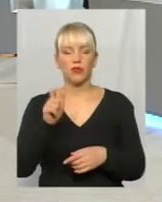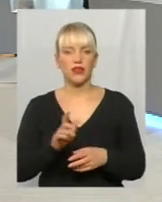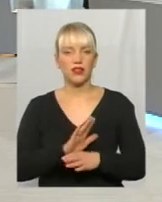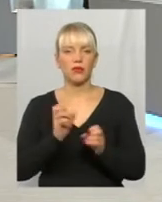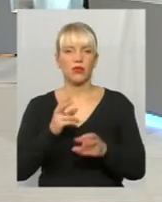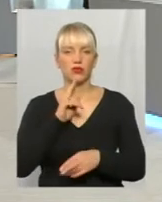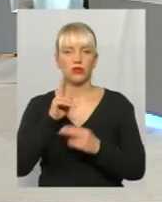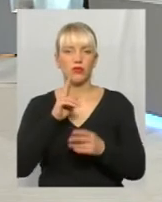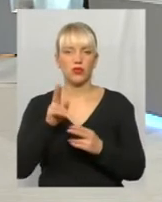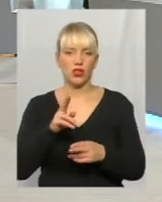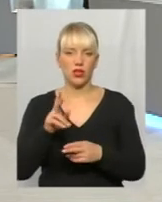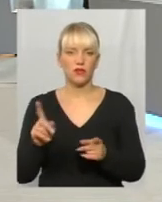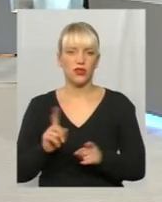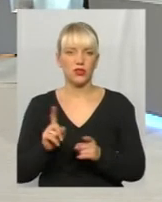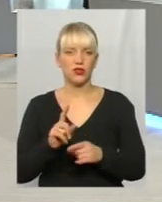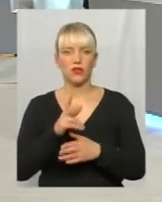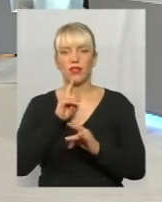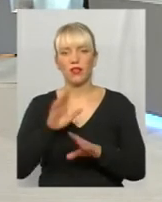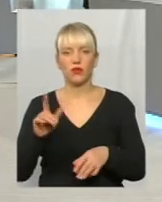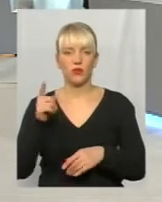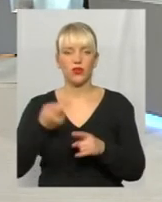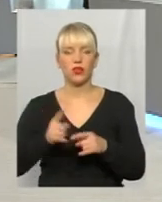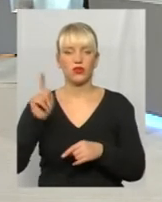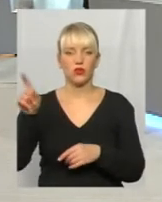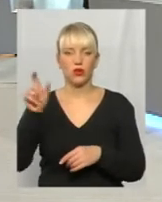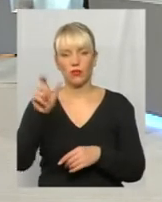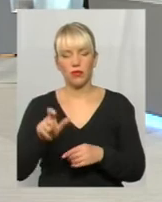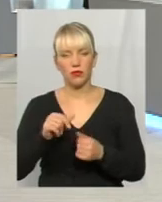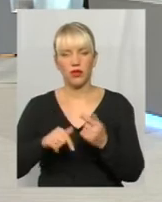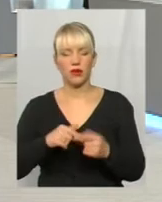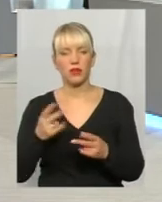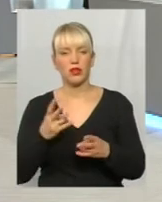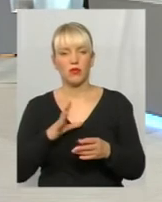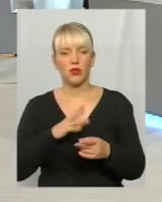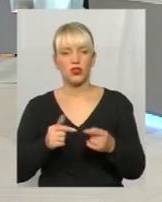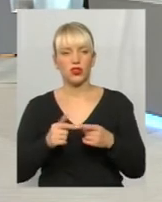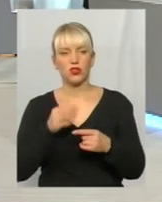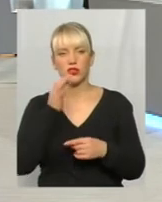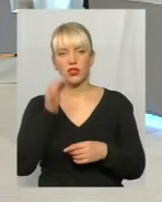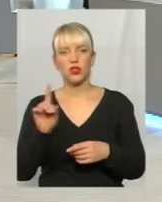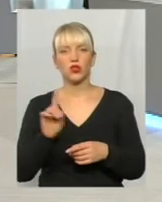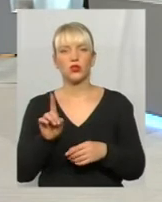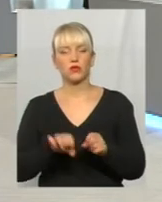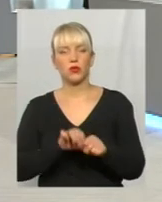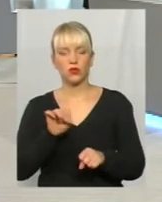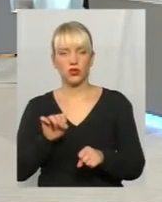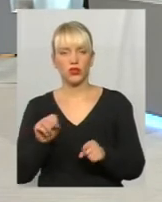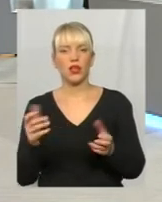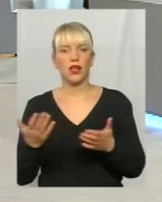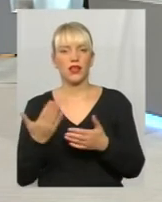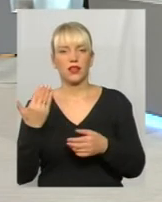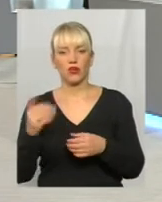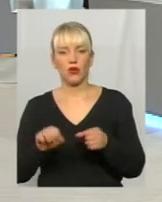поскаржити, що не люблю я цього підприємця, а має чітко вказати, що порушено, яке його